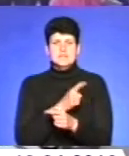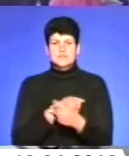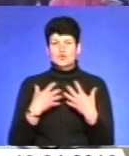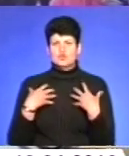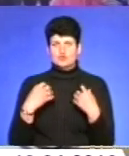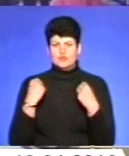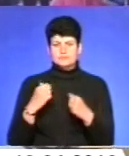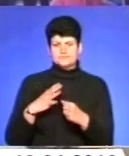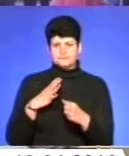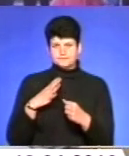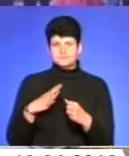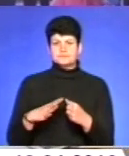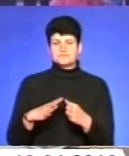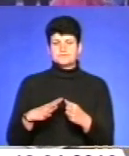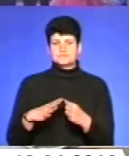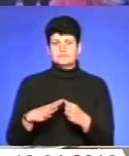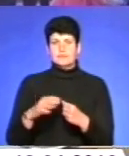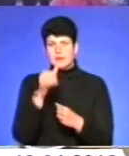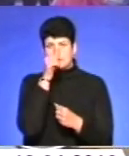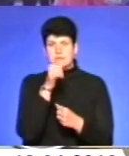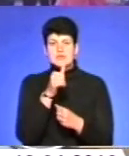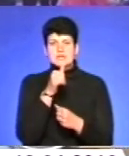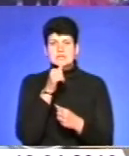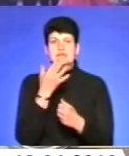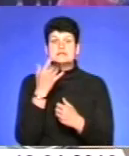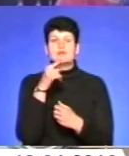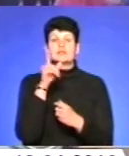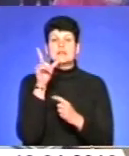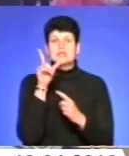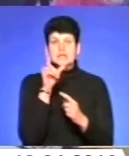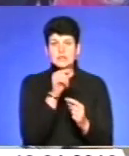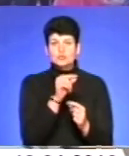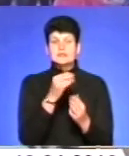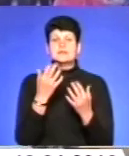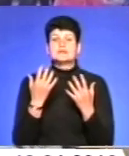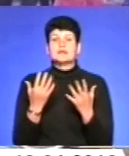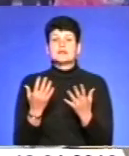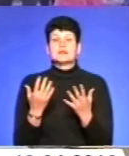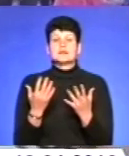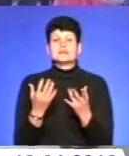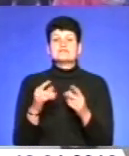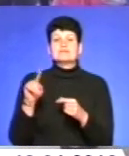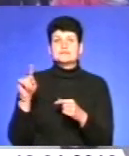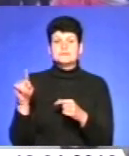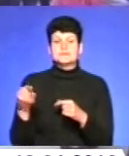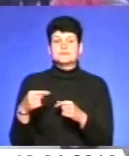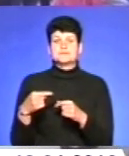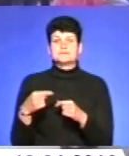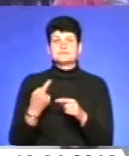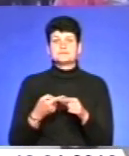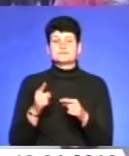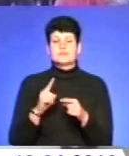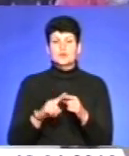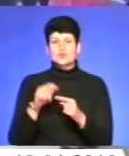протрималися цей місяць, наскільки вони їдуть, наскільки требує всього